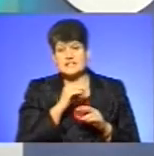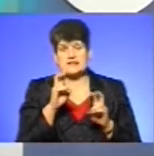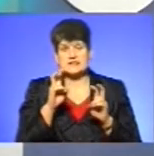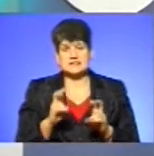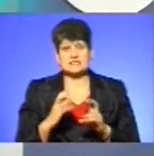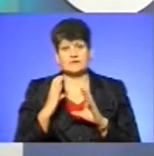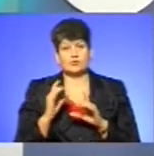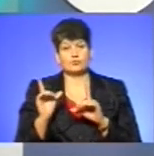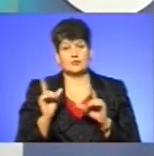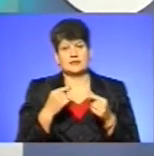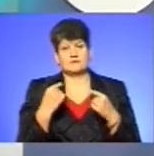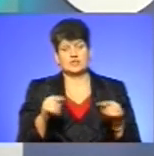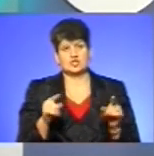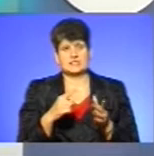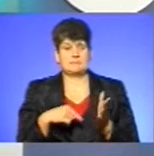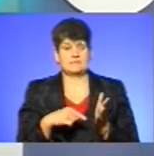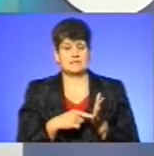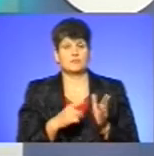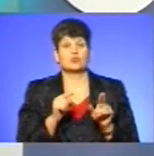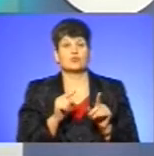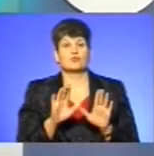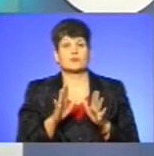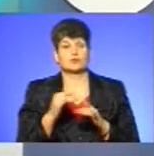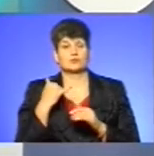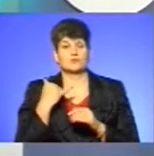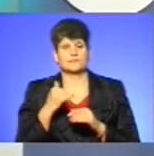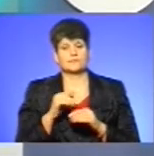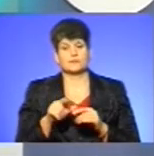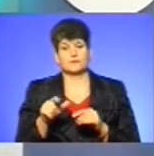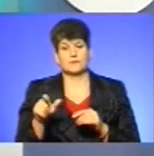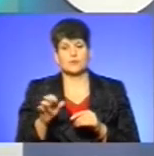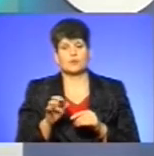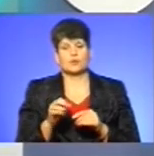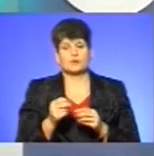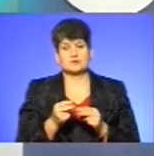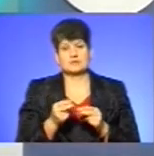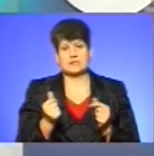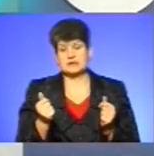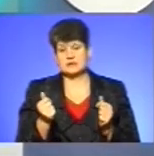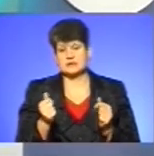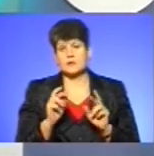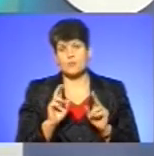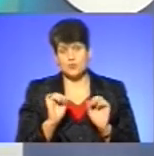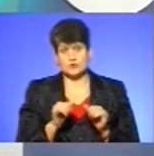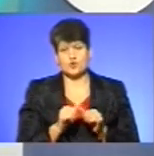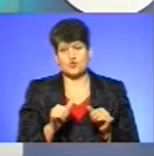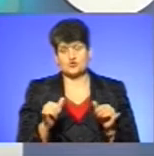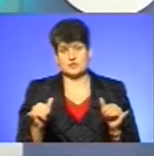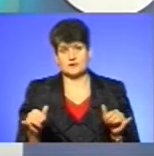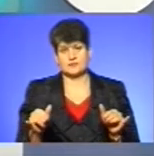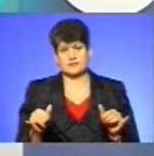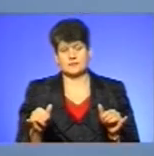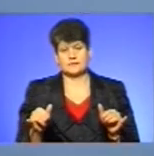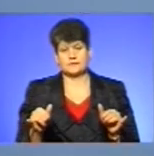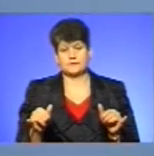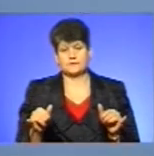зовсім інше місто, як в такому випадку повідомити людей про її зникнення? Можна якось розширити радіус дії в такому випадку?